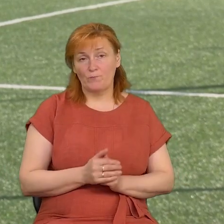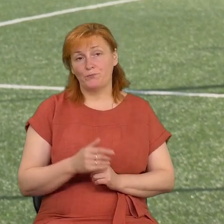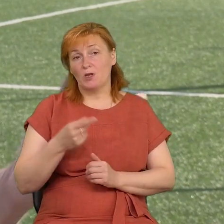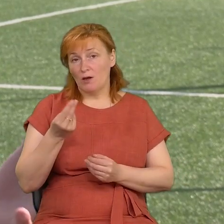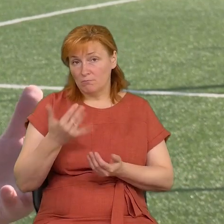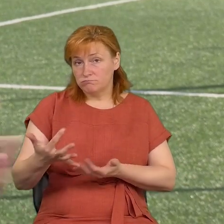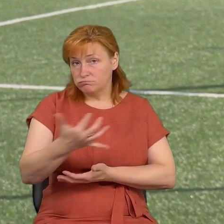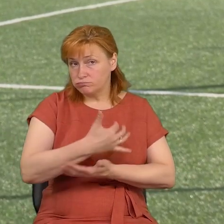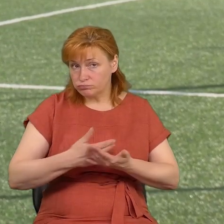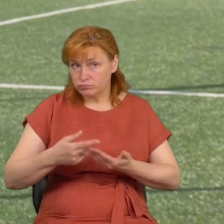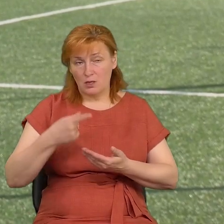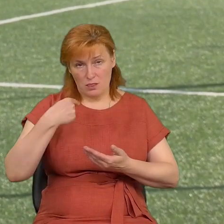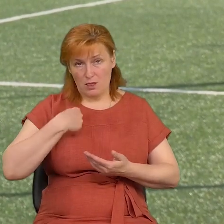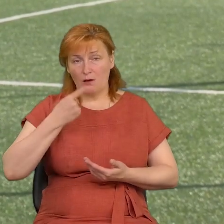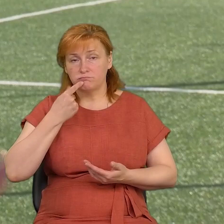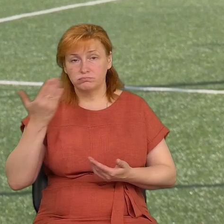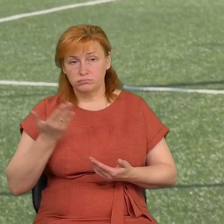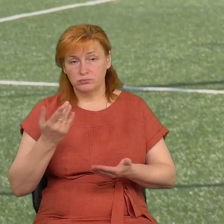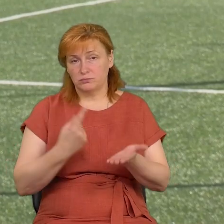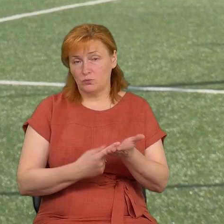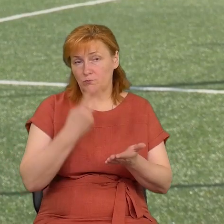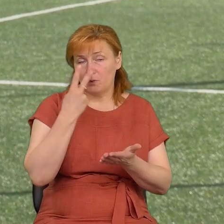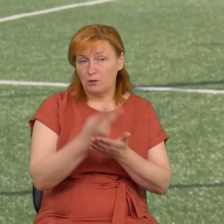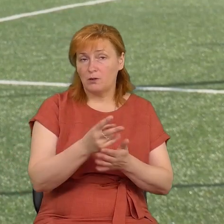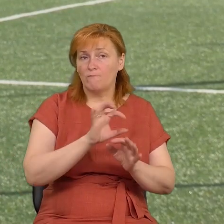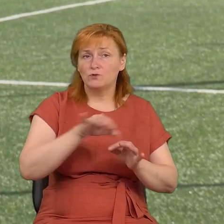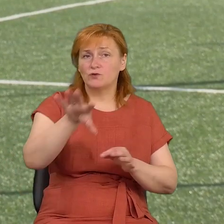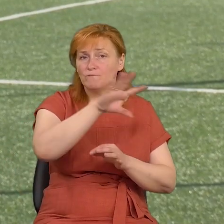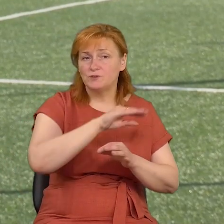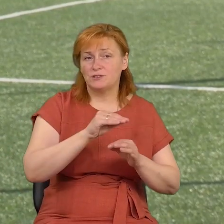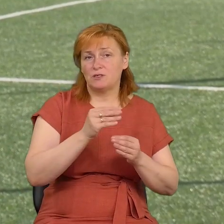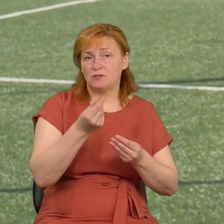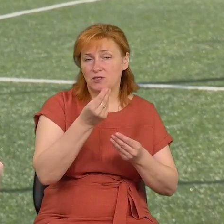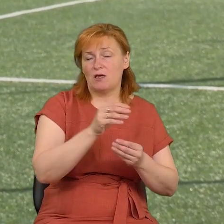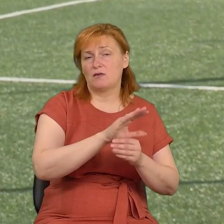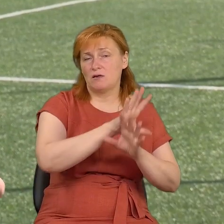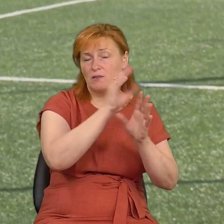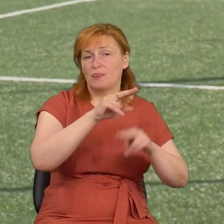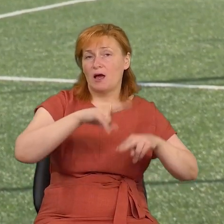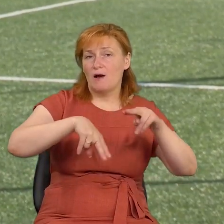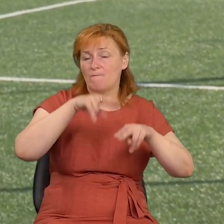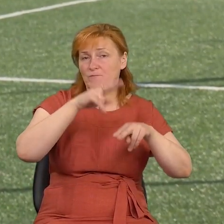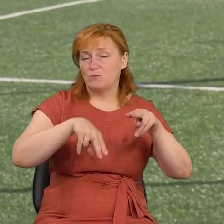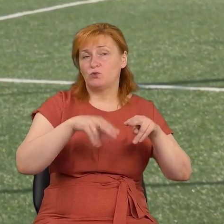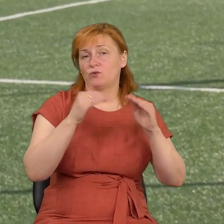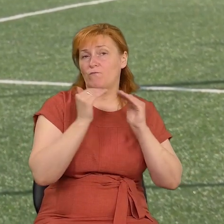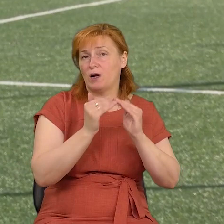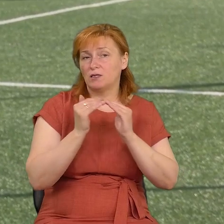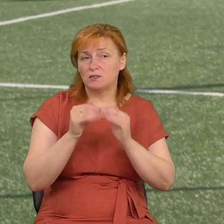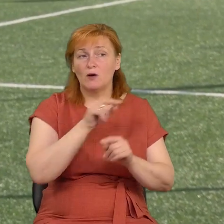перед всіма, хто підтримує. Ці кошти підуть на відбудування домівок тих людей, які залишились